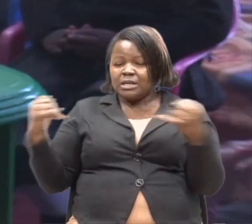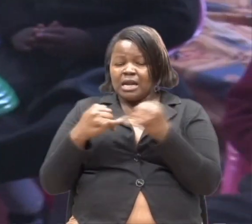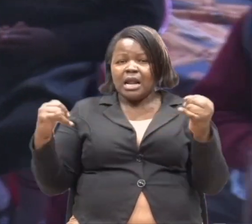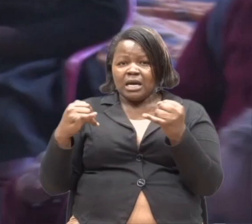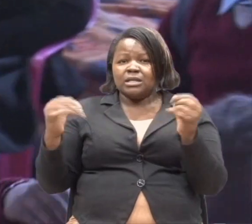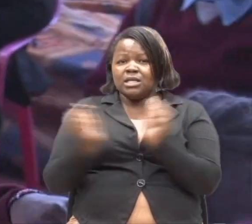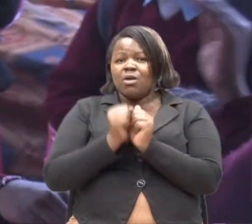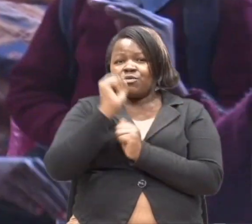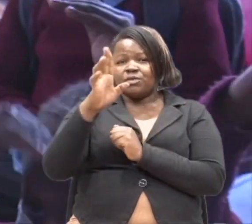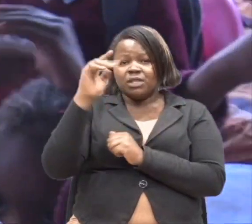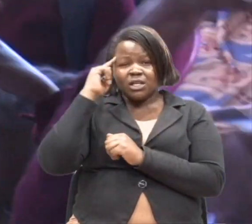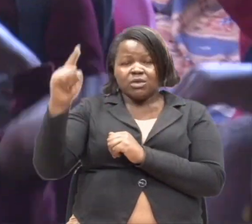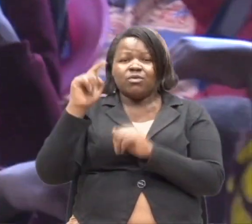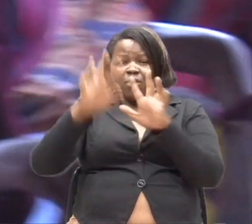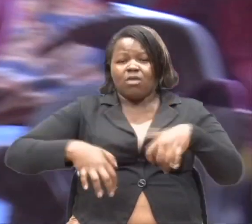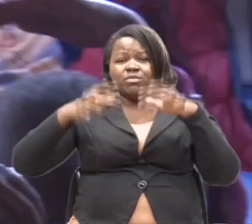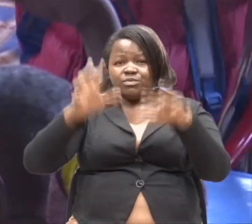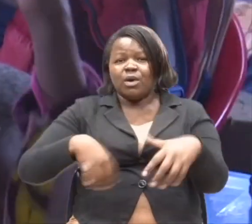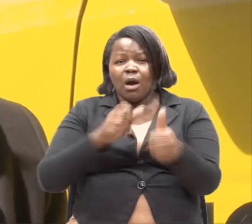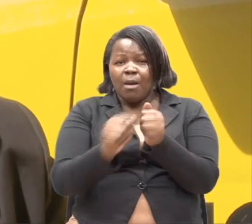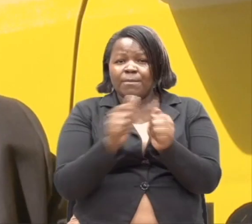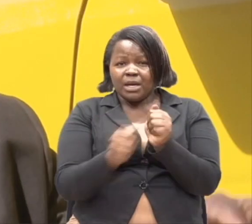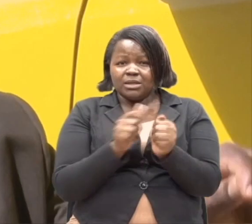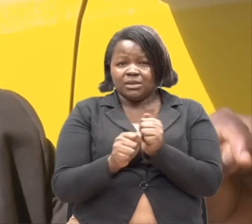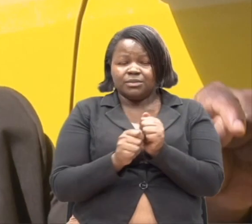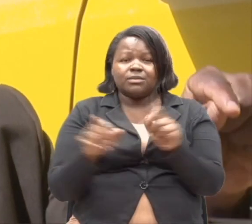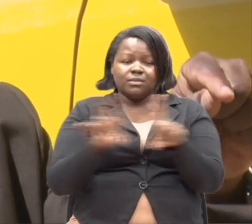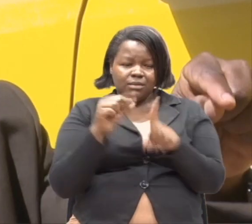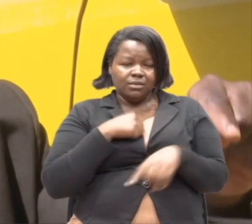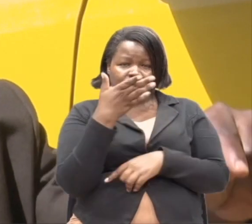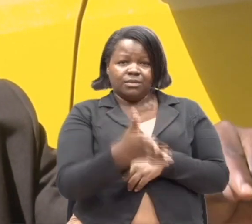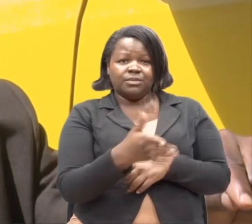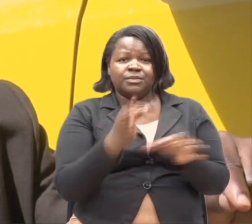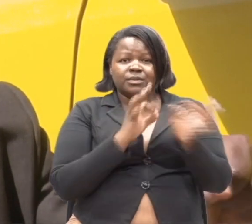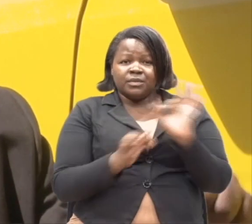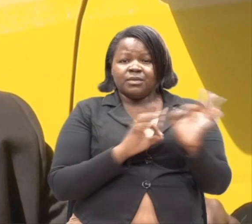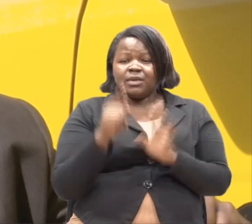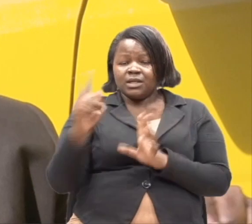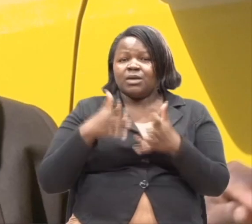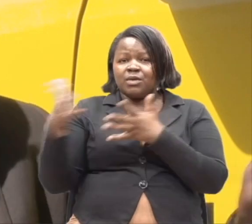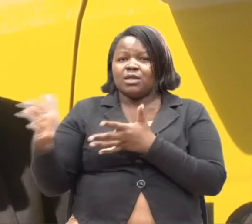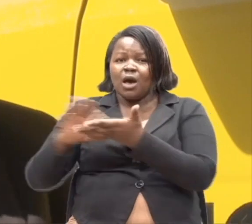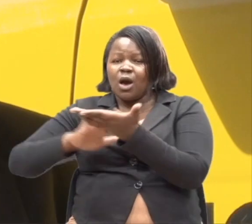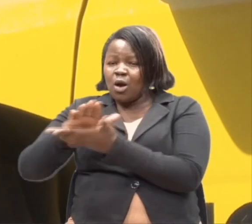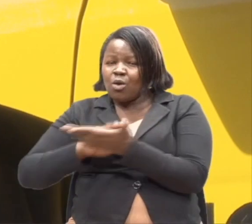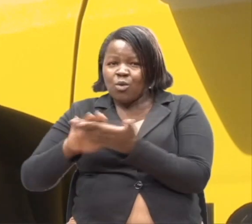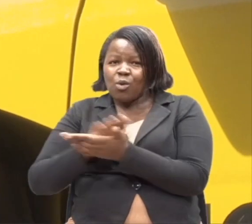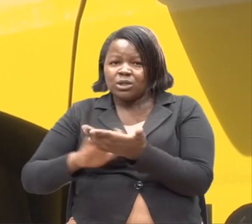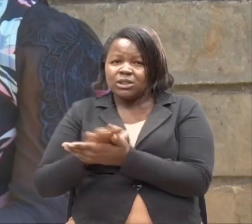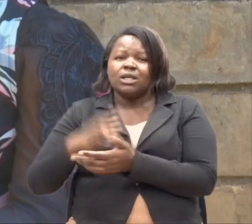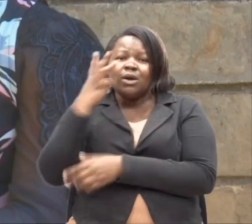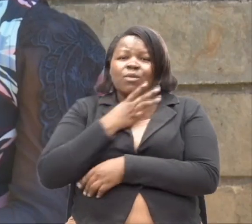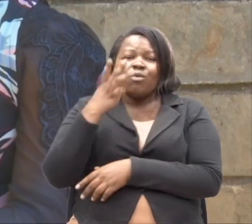kulimia maindi. Hata nami nilikuwa pale. Wale wengine wakipewa, mandewe ndiyo unaosha vyombo. Mina ambiwa Tuesday niwe unaosha